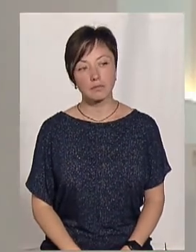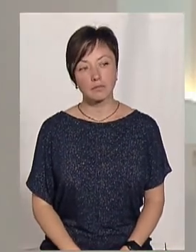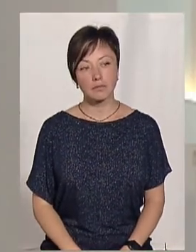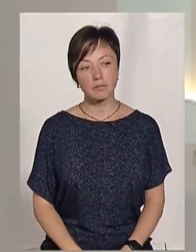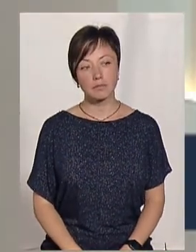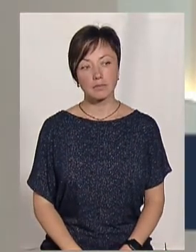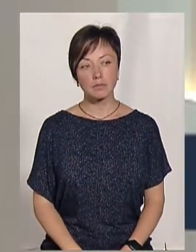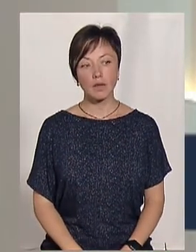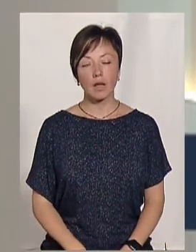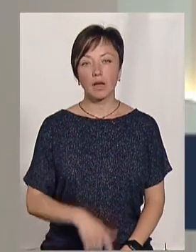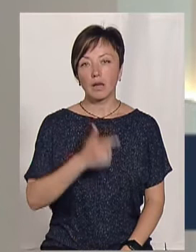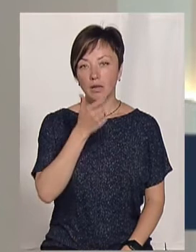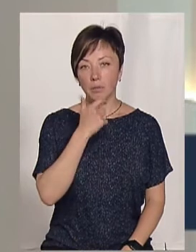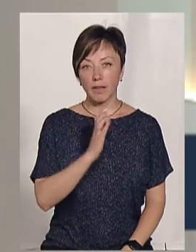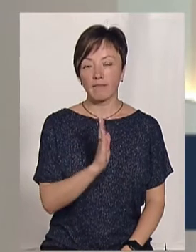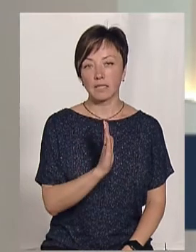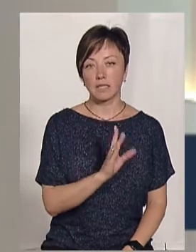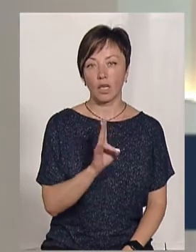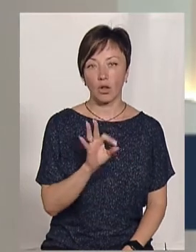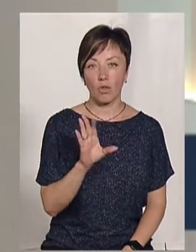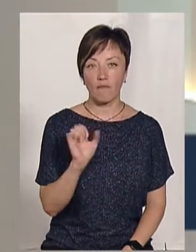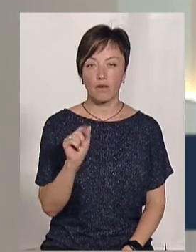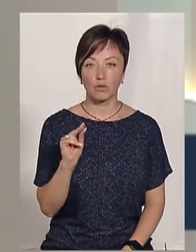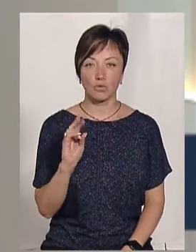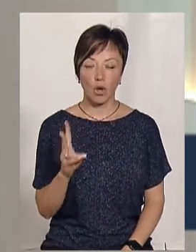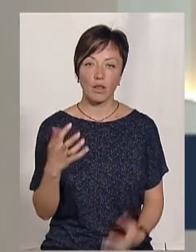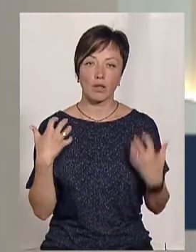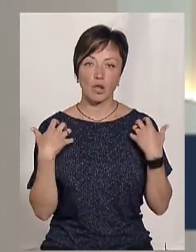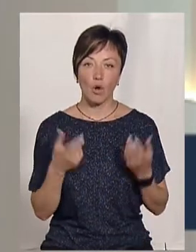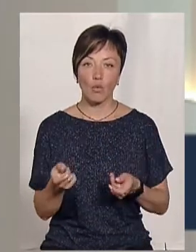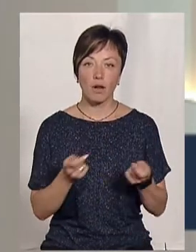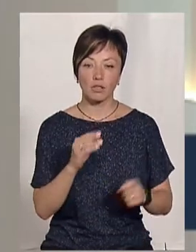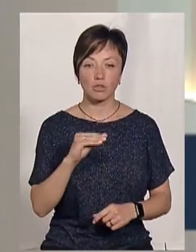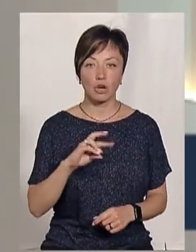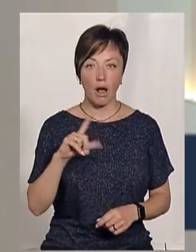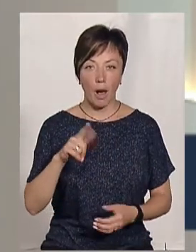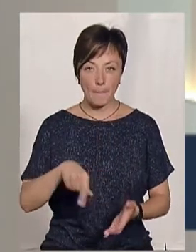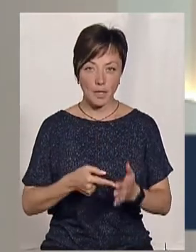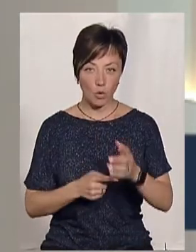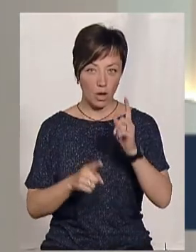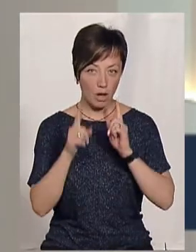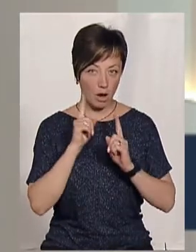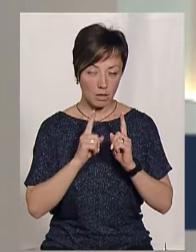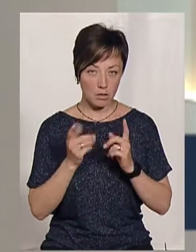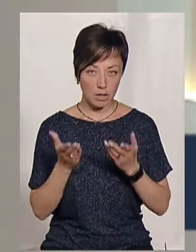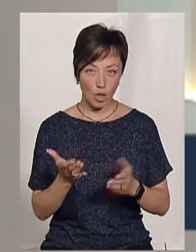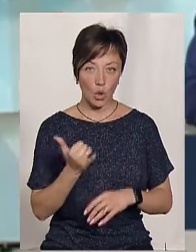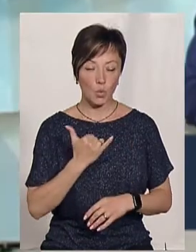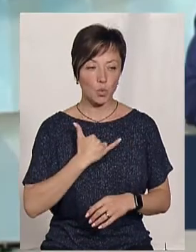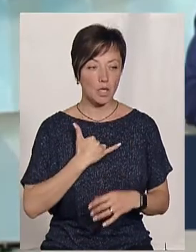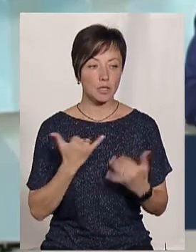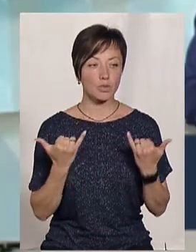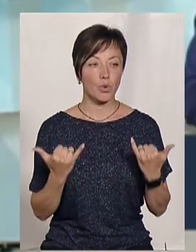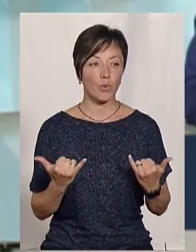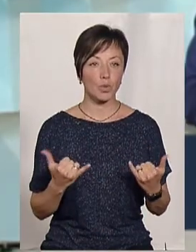Пан Василь Новачок, начальник управління житлово-комунального господарства Хмельницької міської ради, у нас